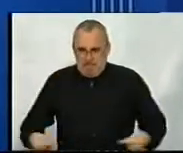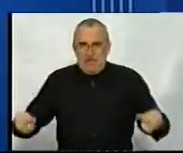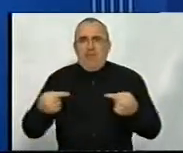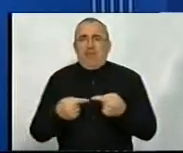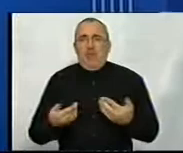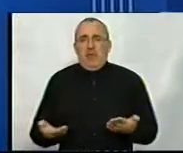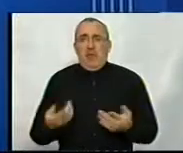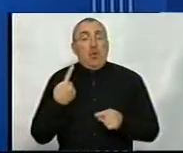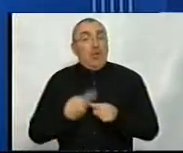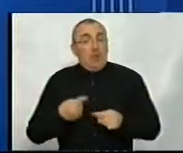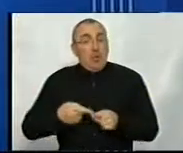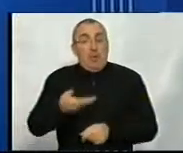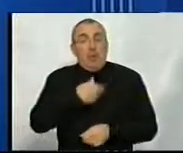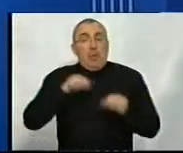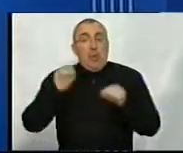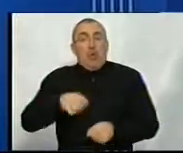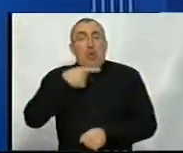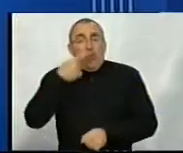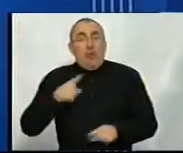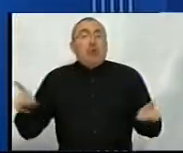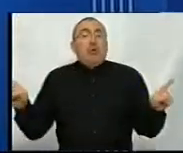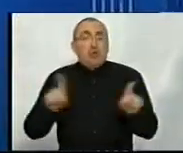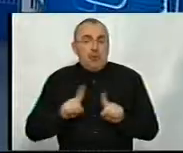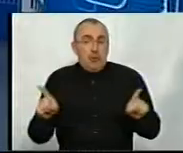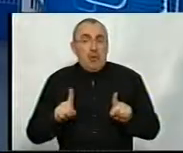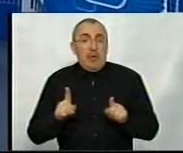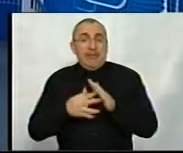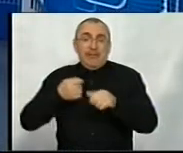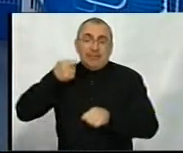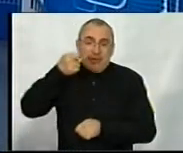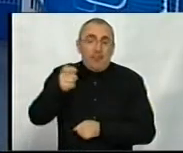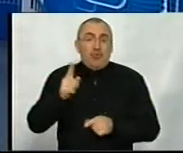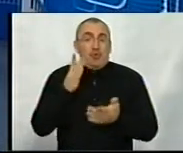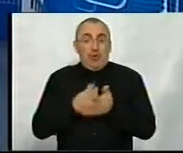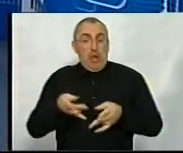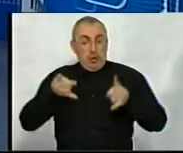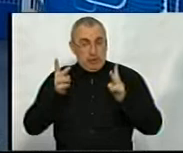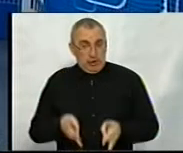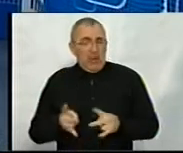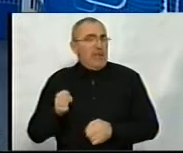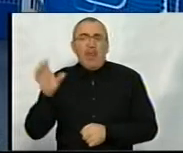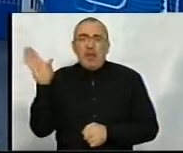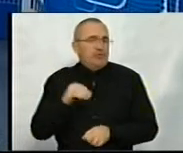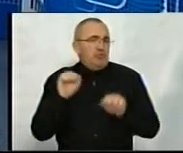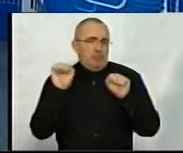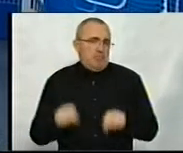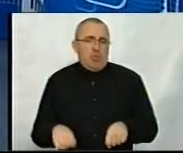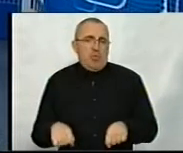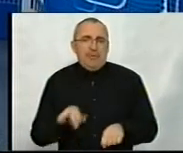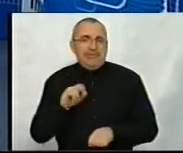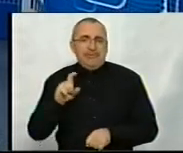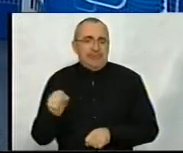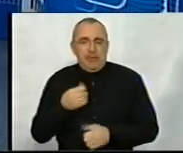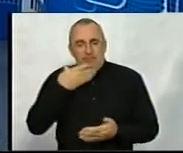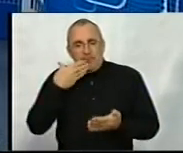Тому ми можемо говорити, що заявити про те, що є жертва, не всі можуть, і за